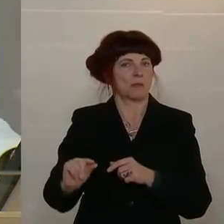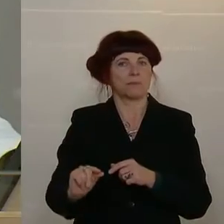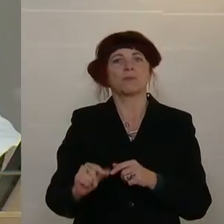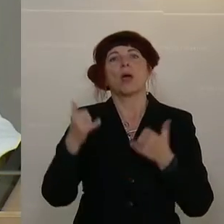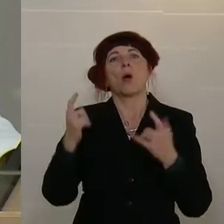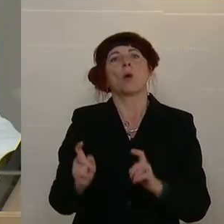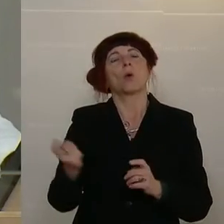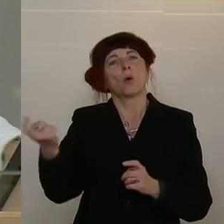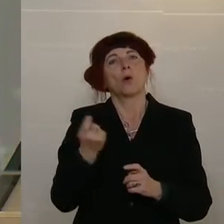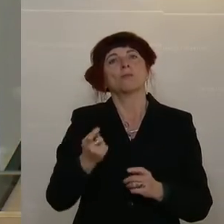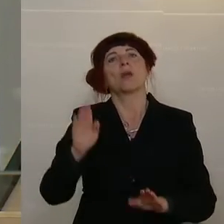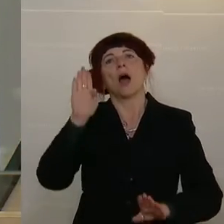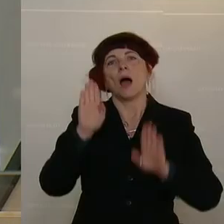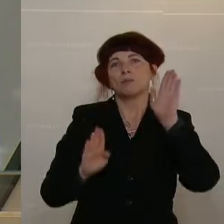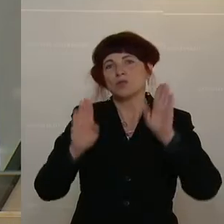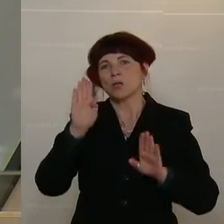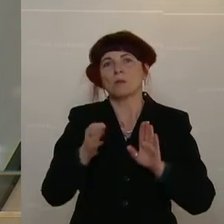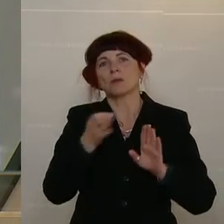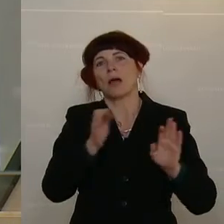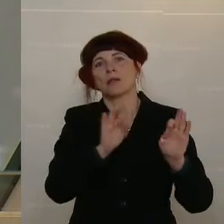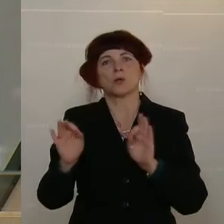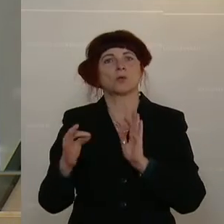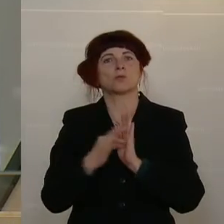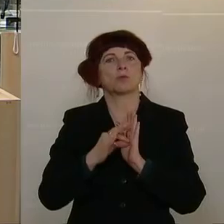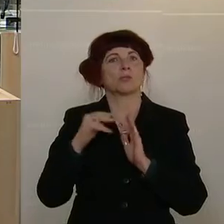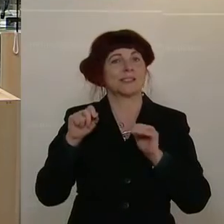Wir gelangen nun zur Abstimmung über den Tagesordnungspunkt 17.